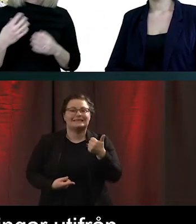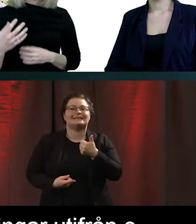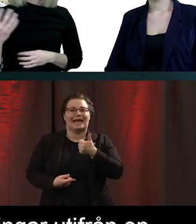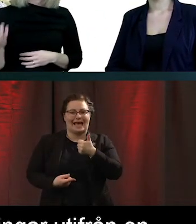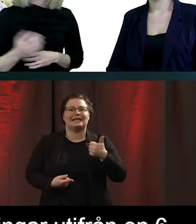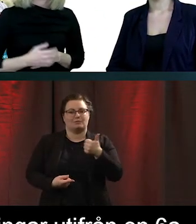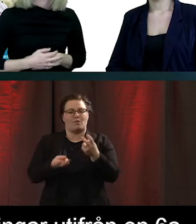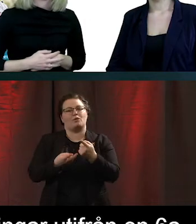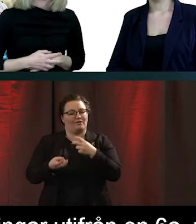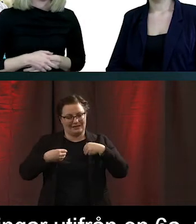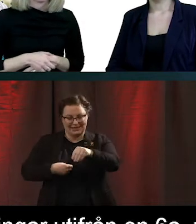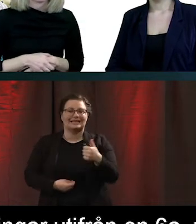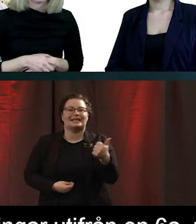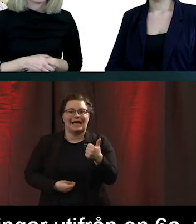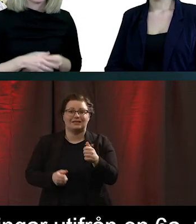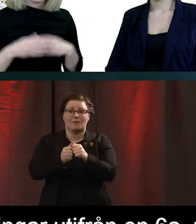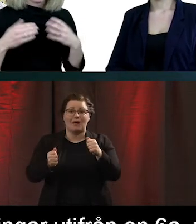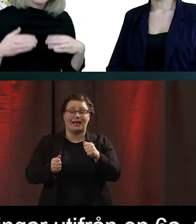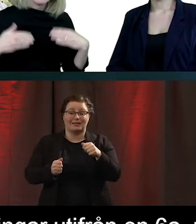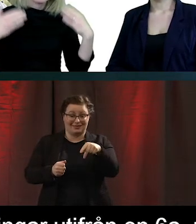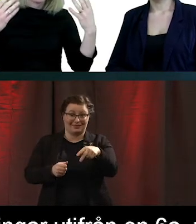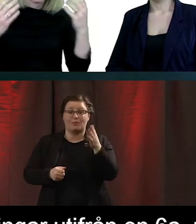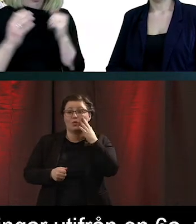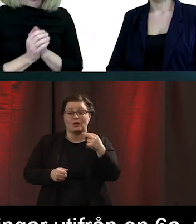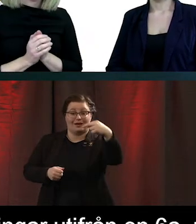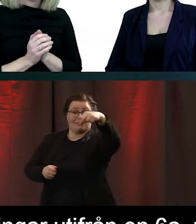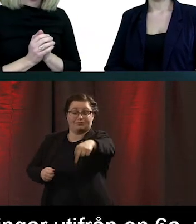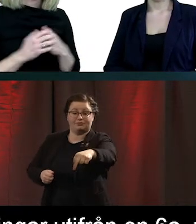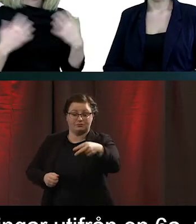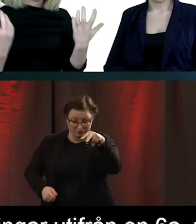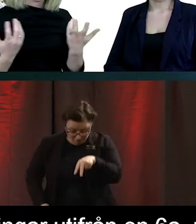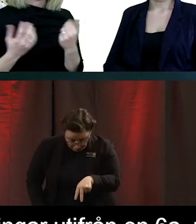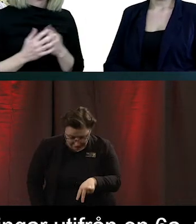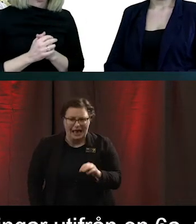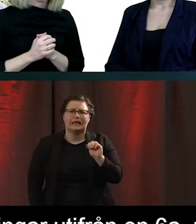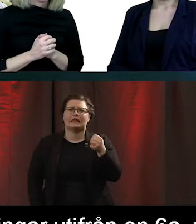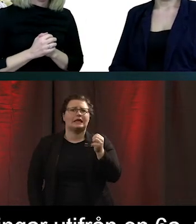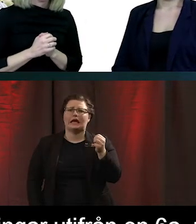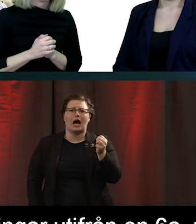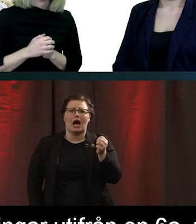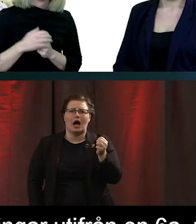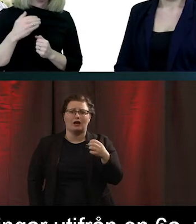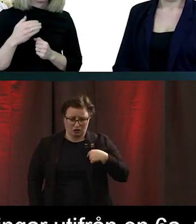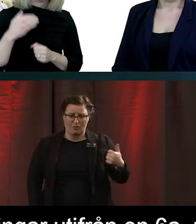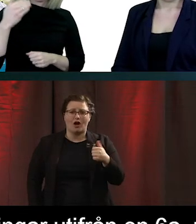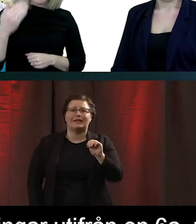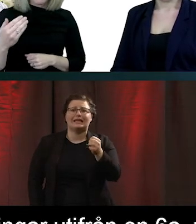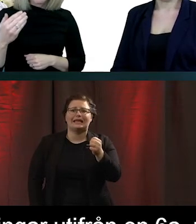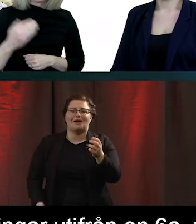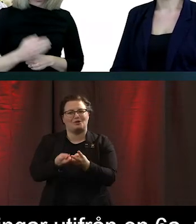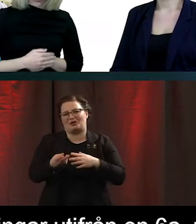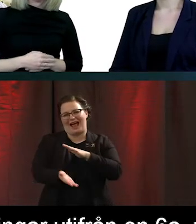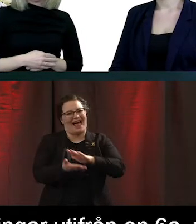kommer vi aldrig nå en framgång när det gäller det digitala innanförskapet och en digital gemenskap. Vi måste ut,